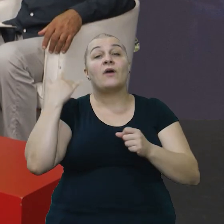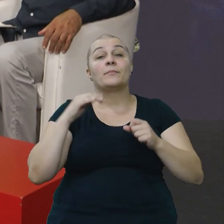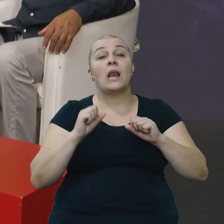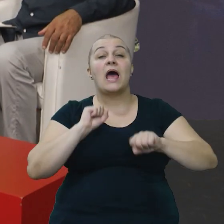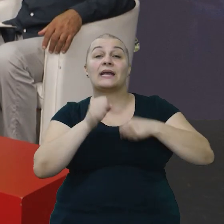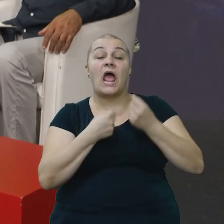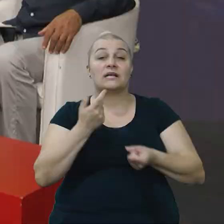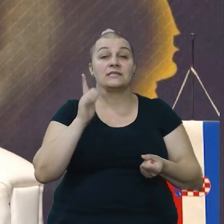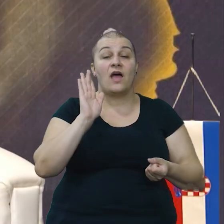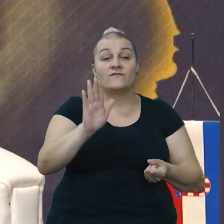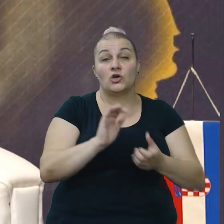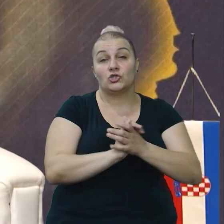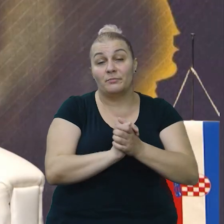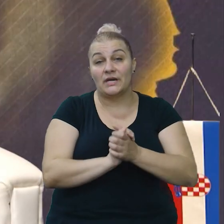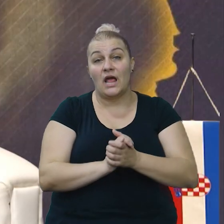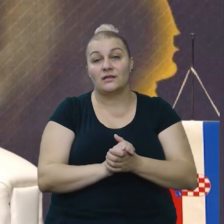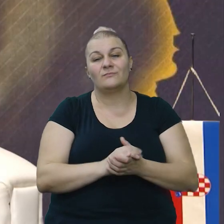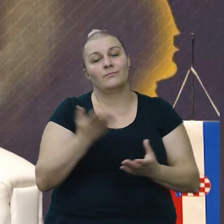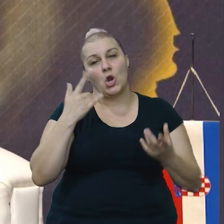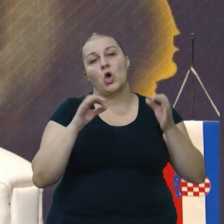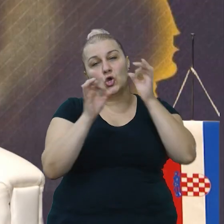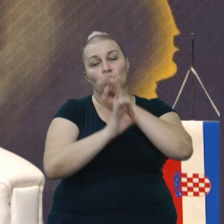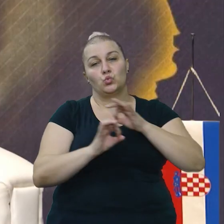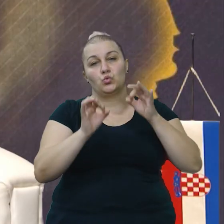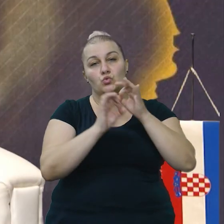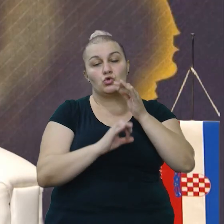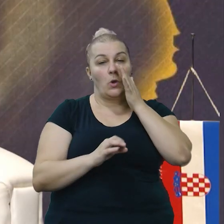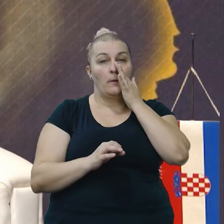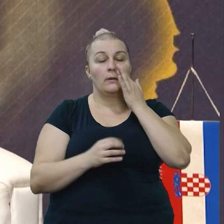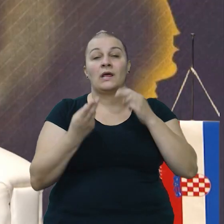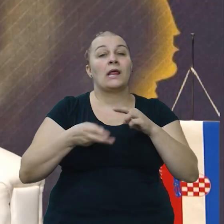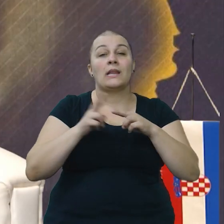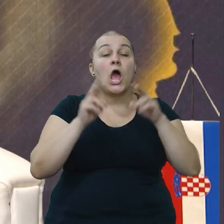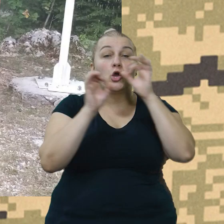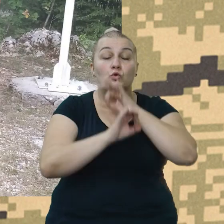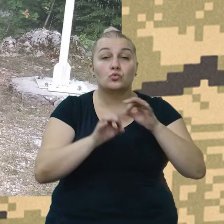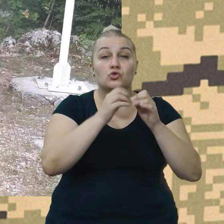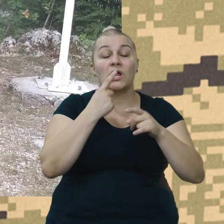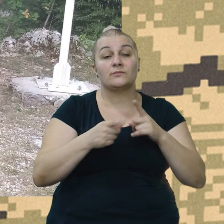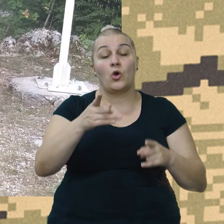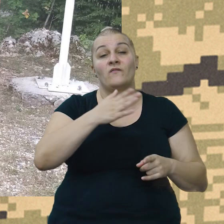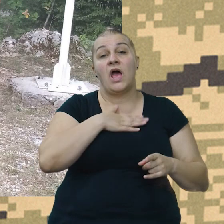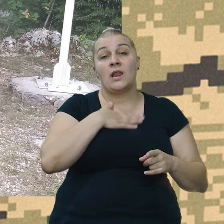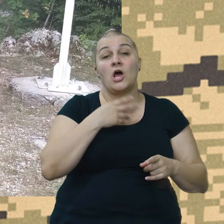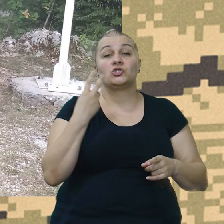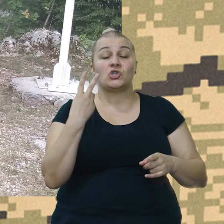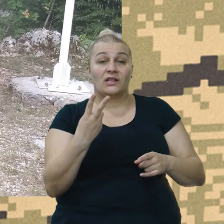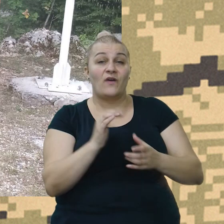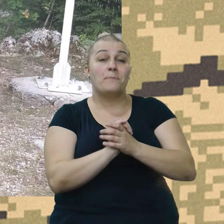ljudi, vaših prijatelja, suboraca? Pa bilo tužno. Bilo je tužno. najtužnije je bilo što ta naša dva